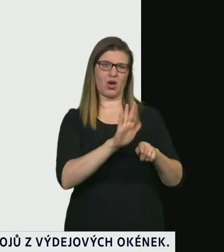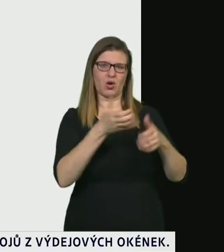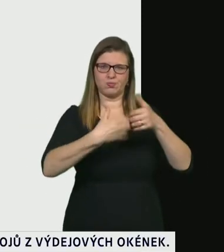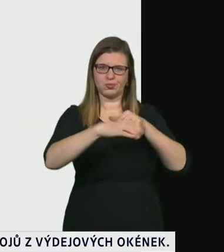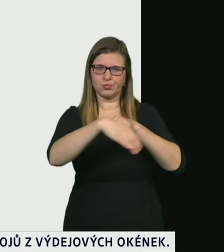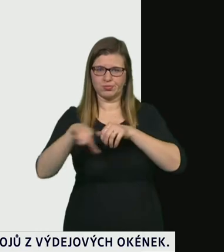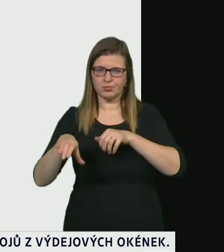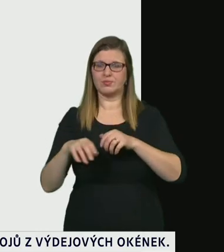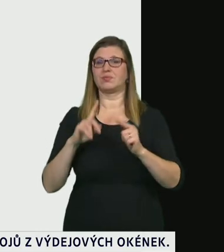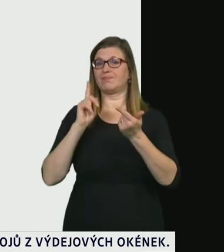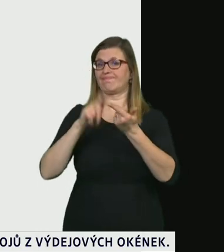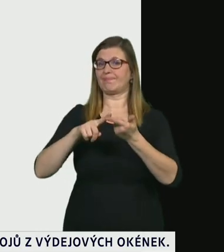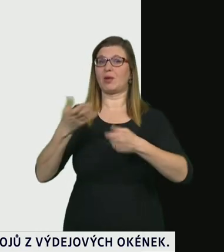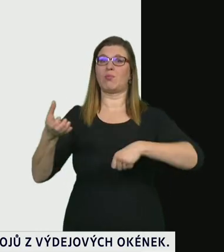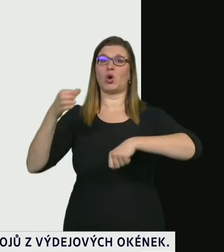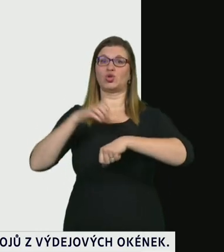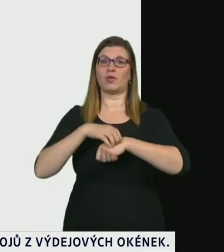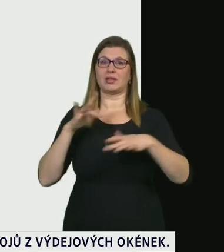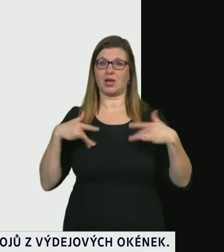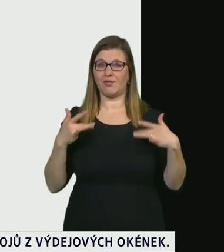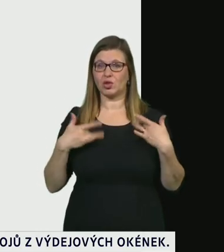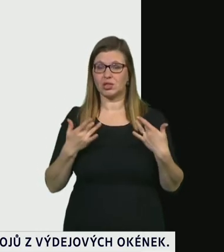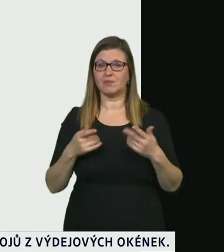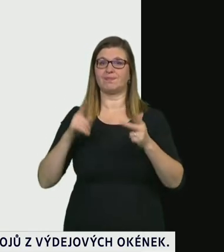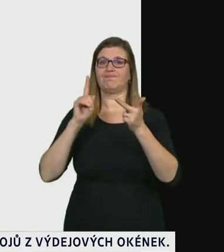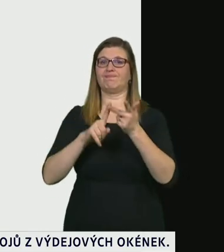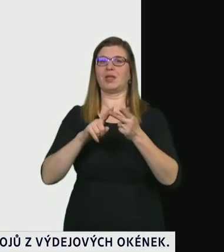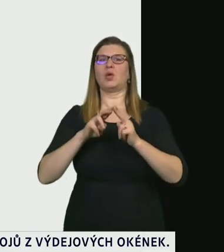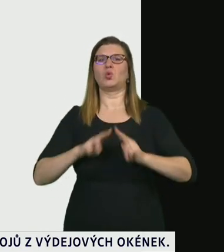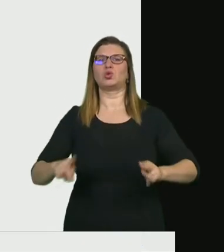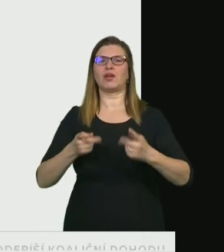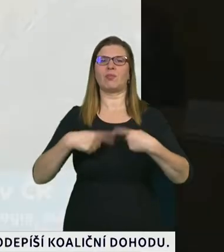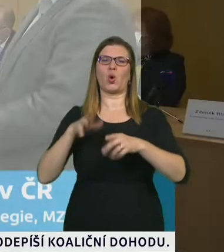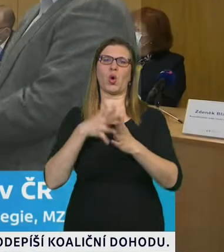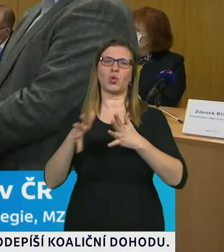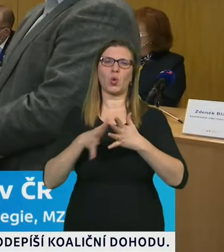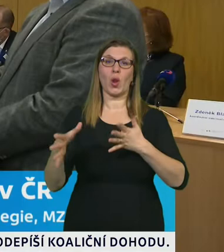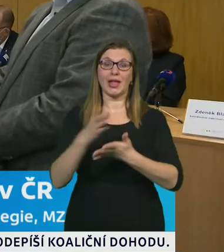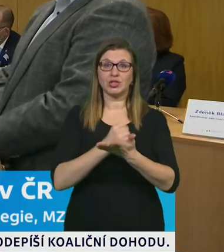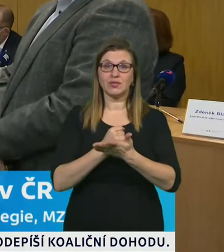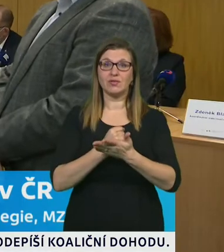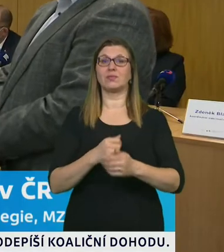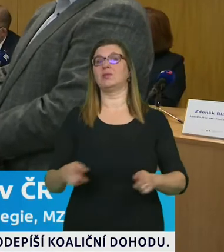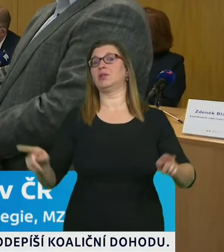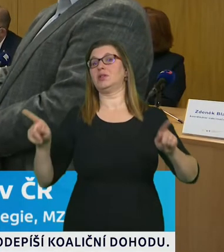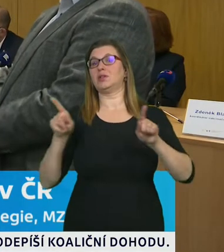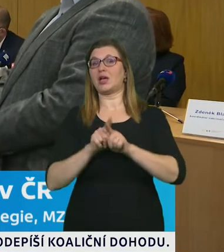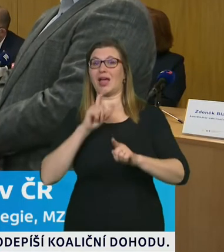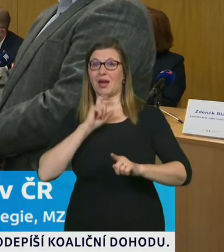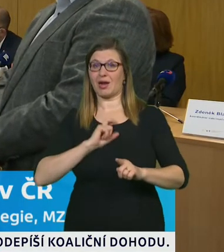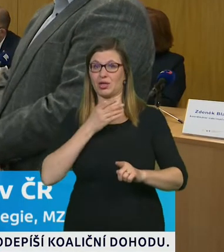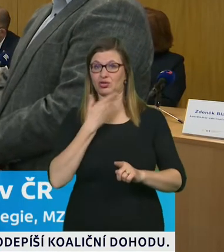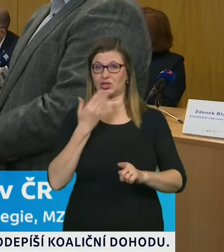pláci státní ústav pro kontrolu léčiv ministerstvo vnitra kraje je to armáda České republiky